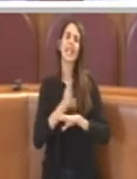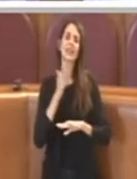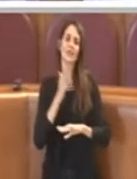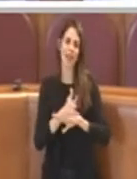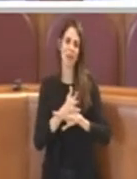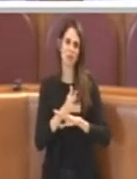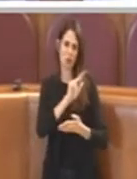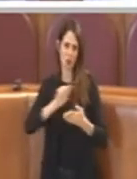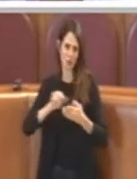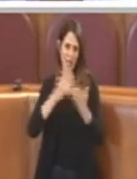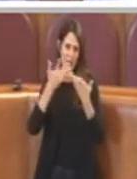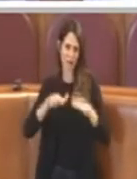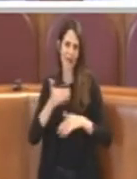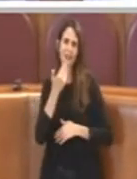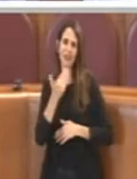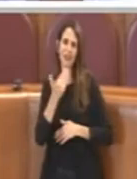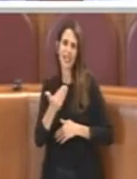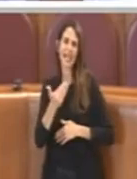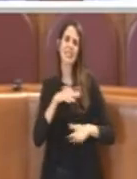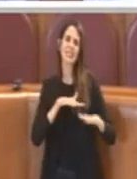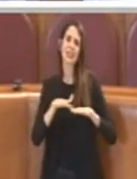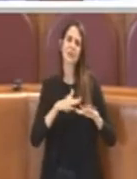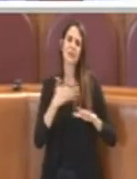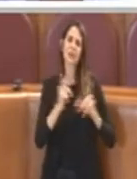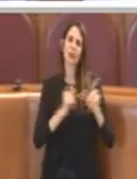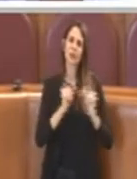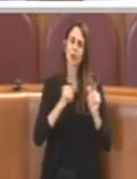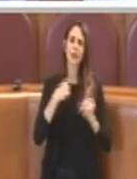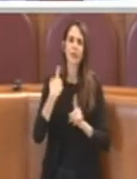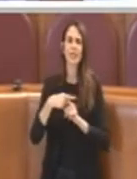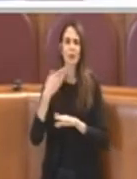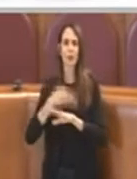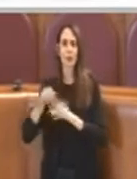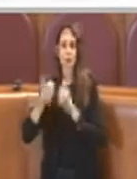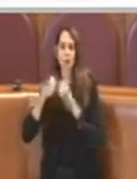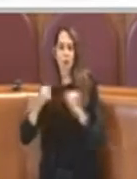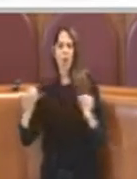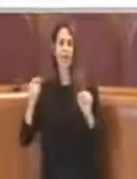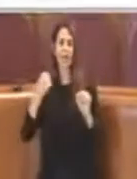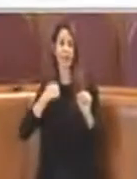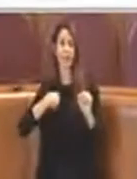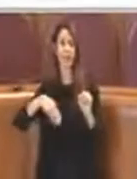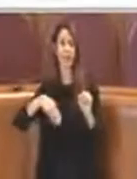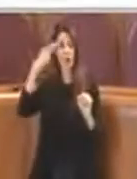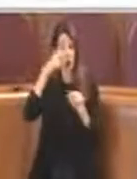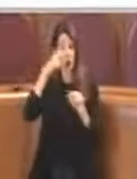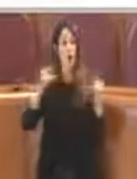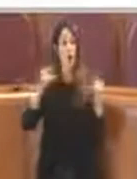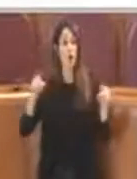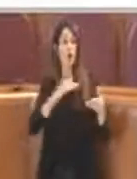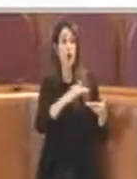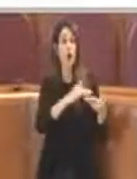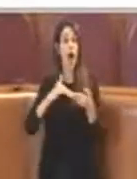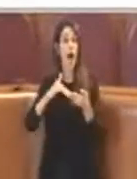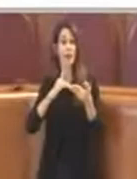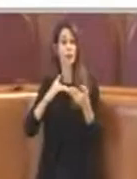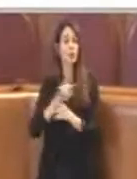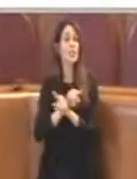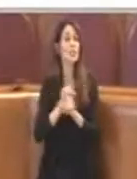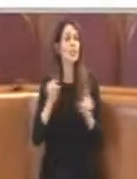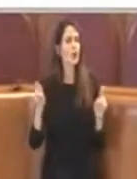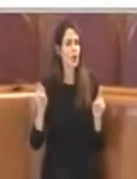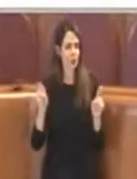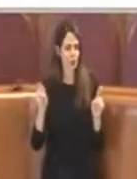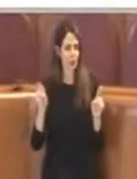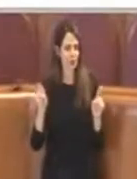Stelle e del Partito Democratico, e lo ricordo quindi alle associazioni anche che ci stanno ascoltando, non con il voto favorevole